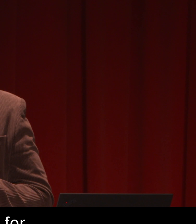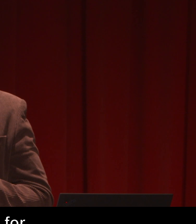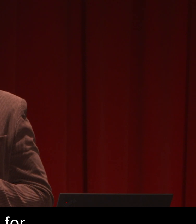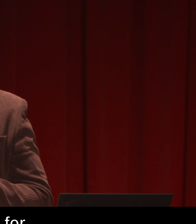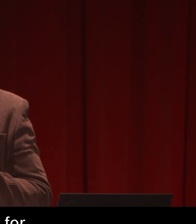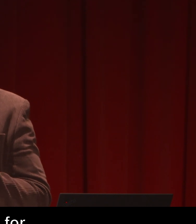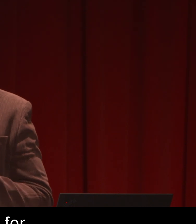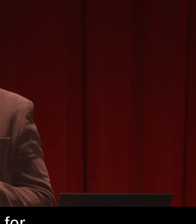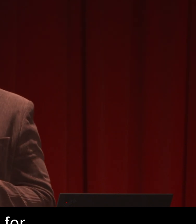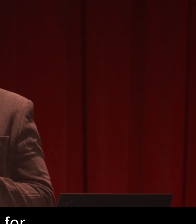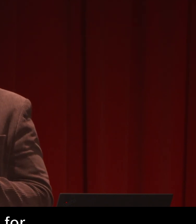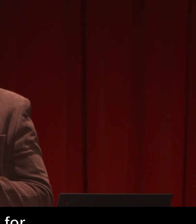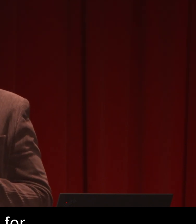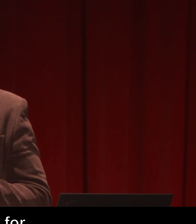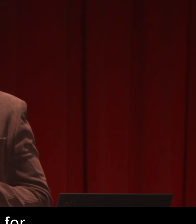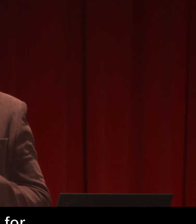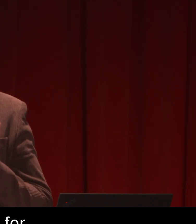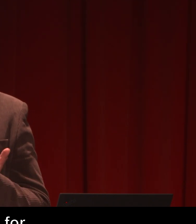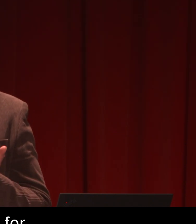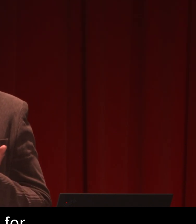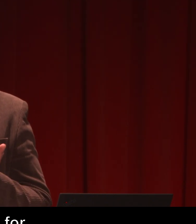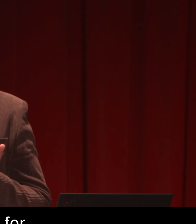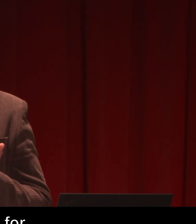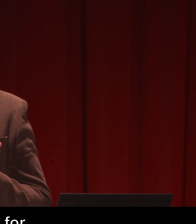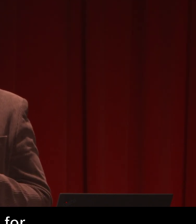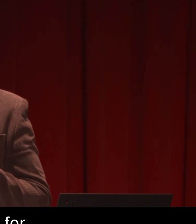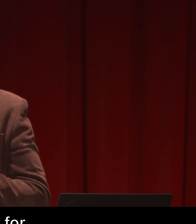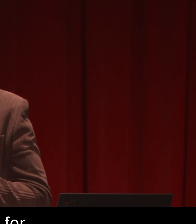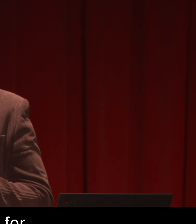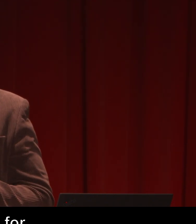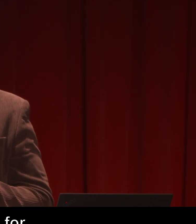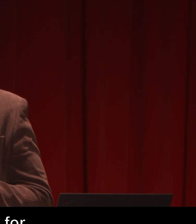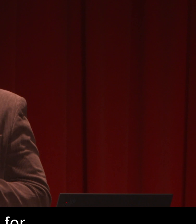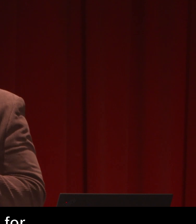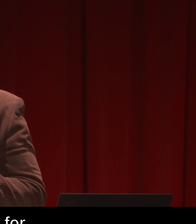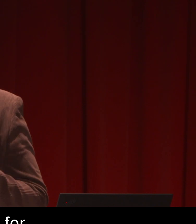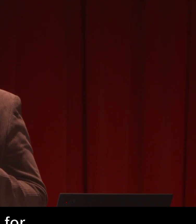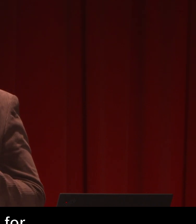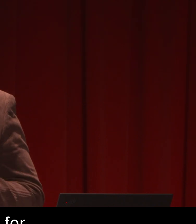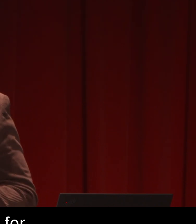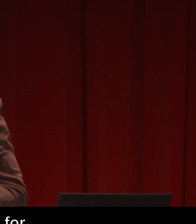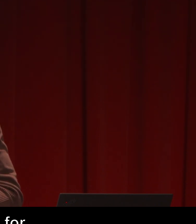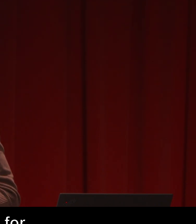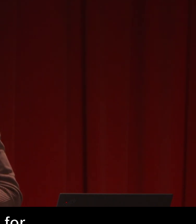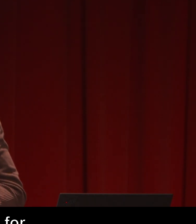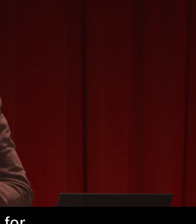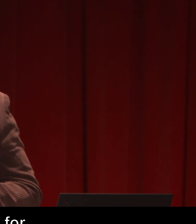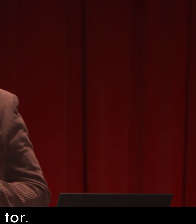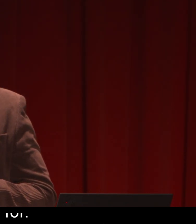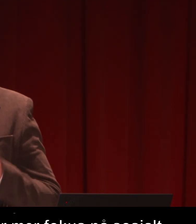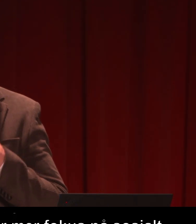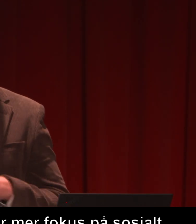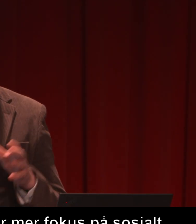Fordi der kan det bidras mye til inkludering i arbeidslivet, og spesielt for personer med nedsatt funksjonsevne.